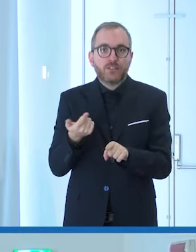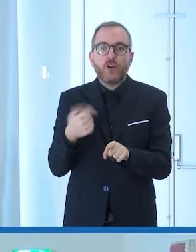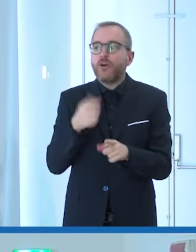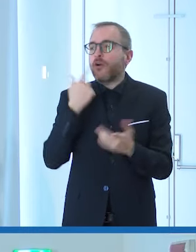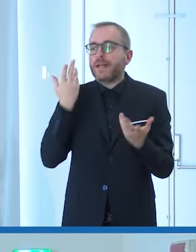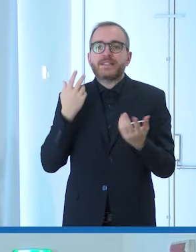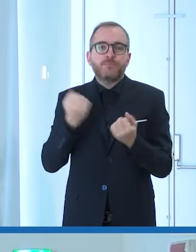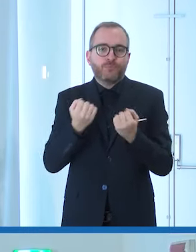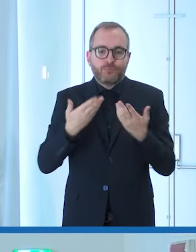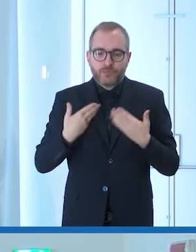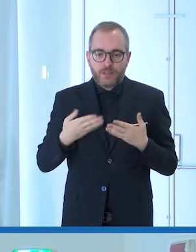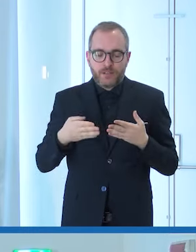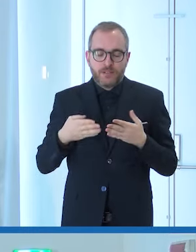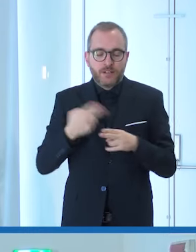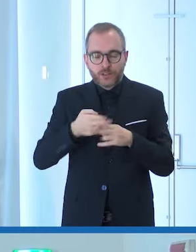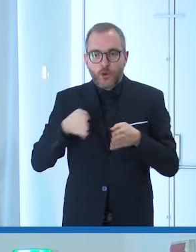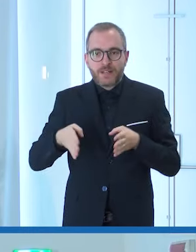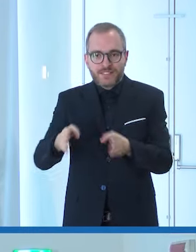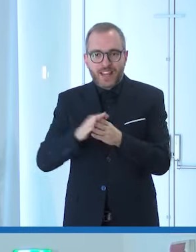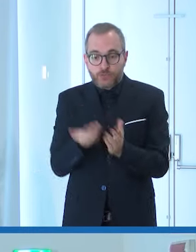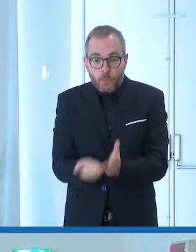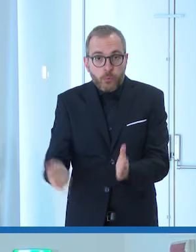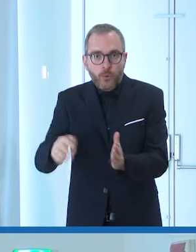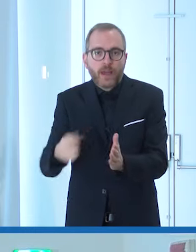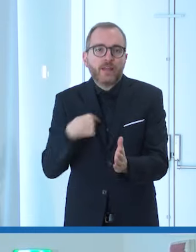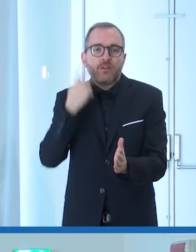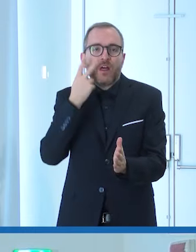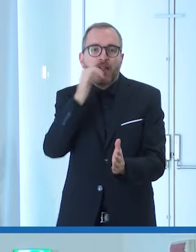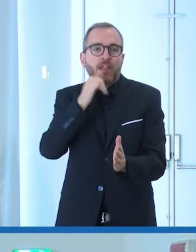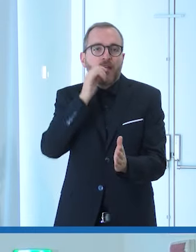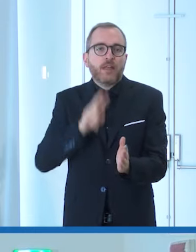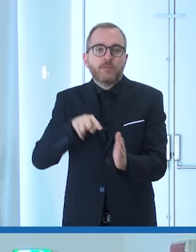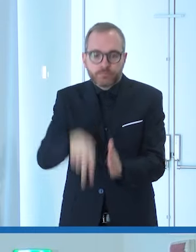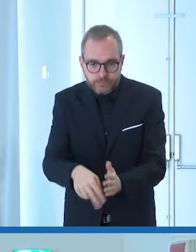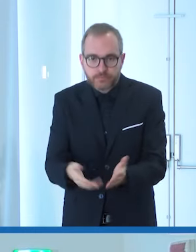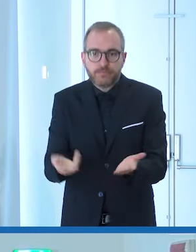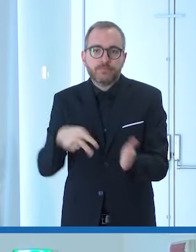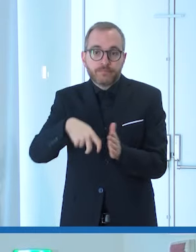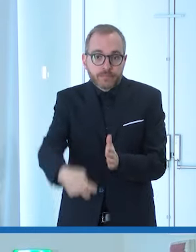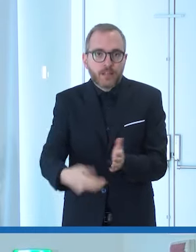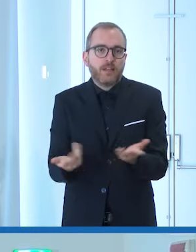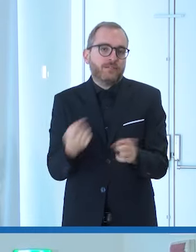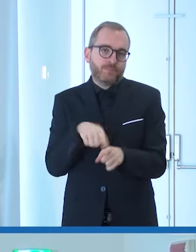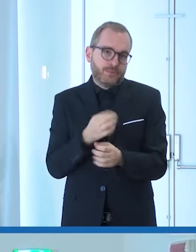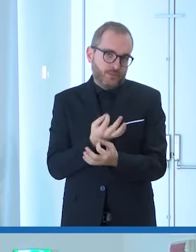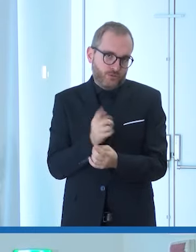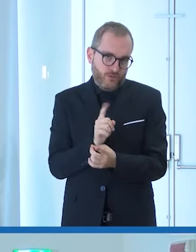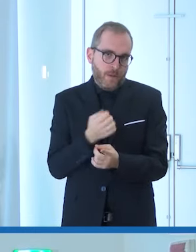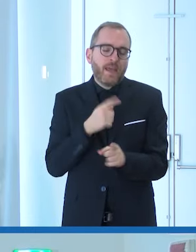qua a Roma alcune volte proprio non si vede e ci finiamo dentro però dobbiamo pensarci dobbiamo cercare di farlo